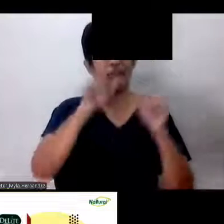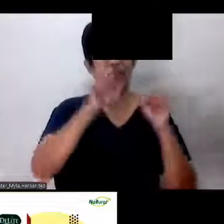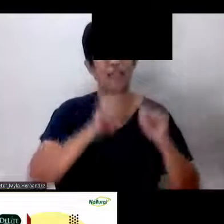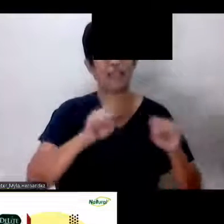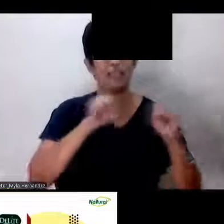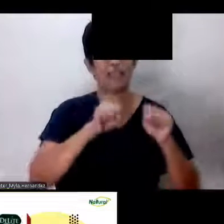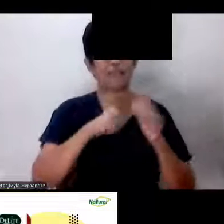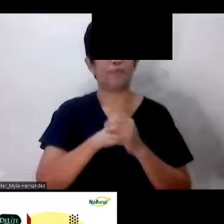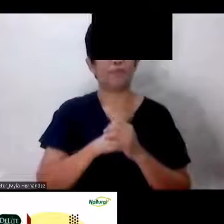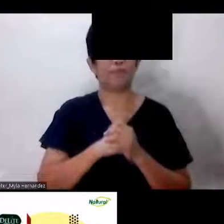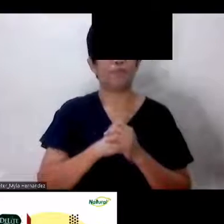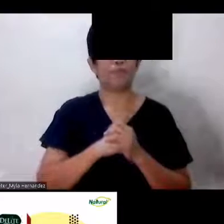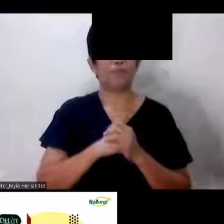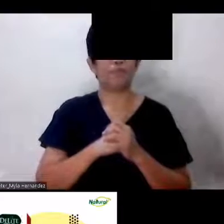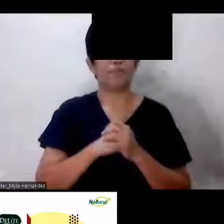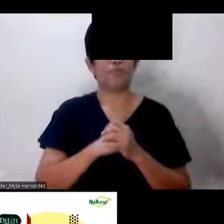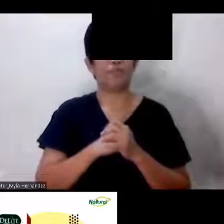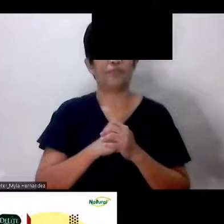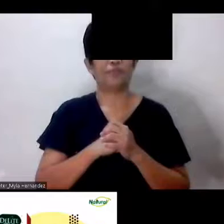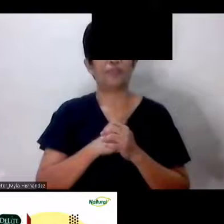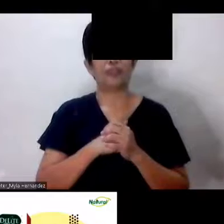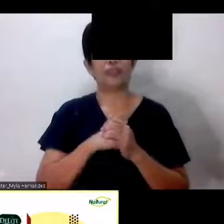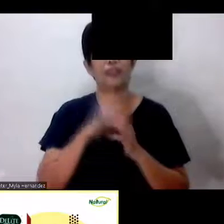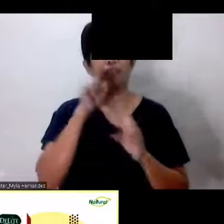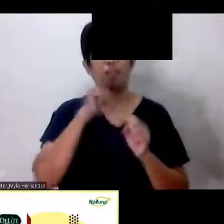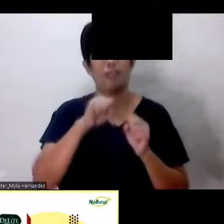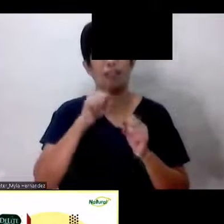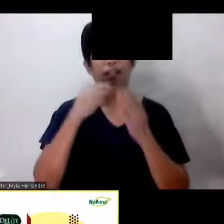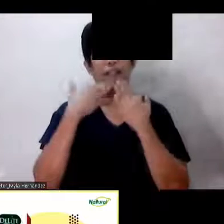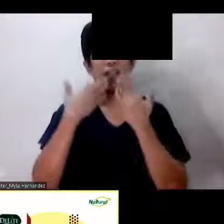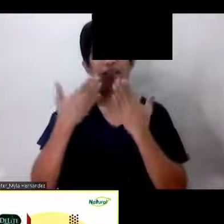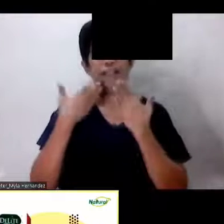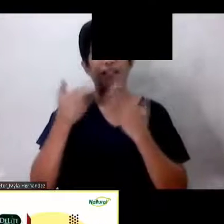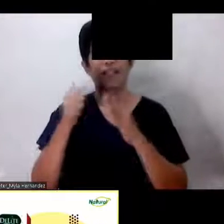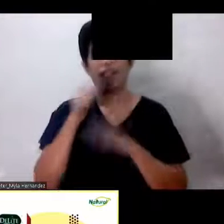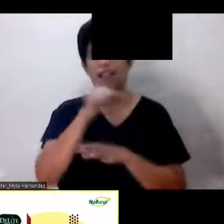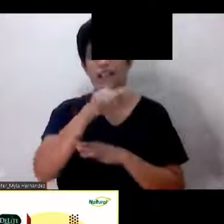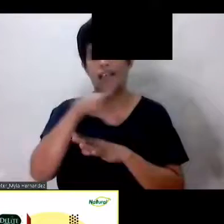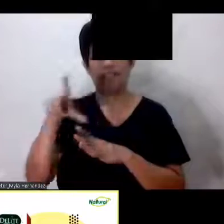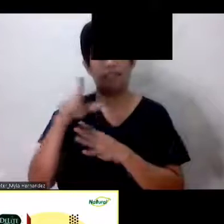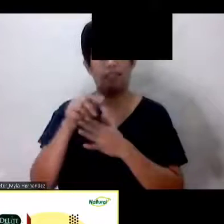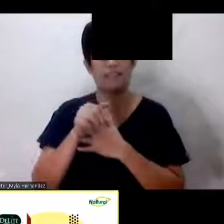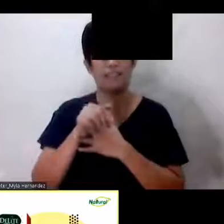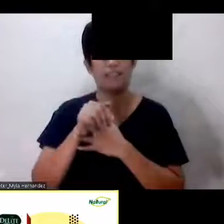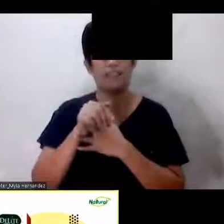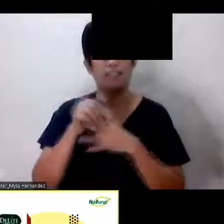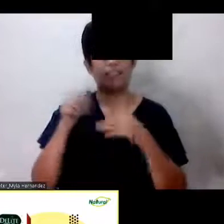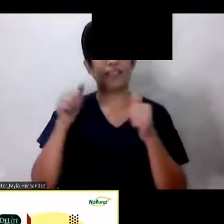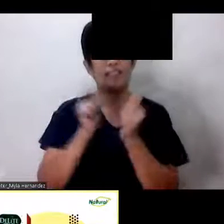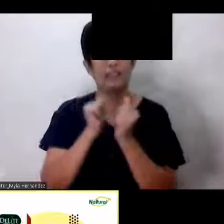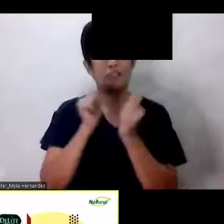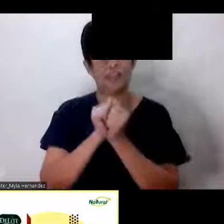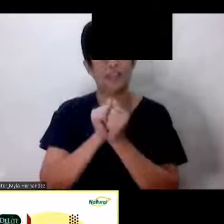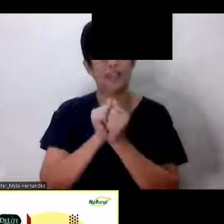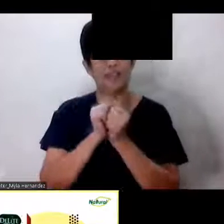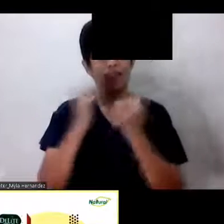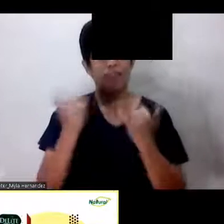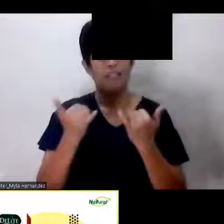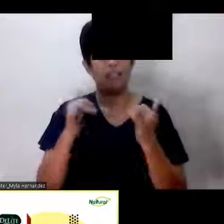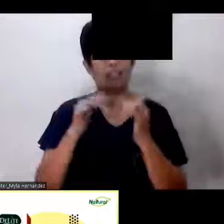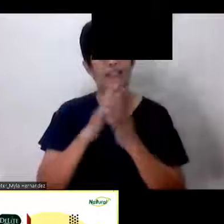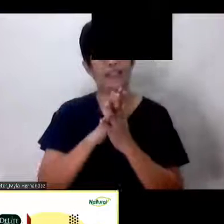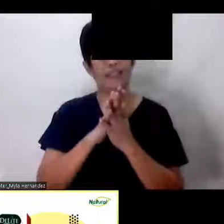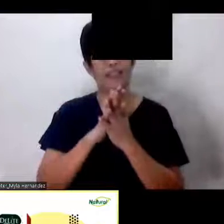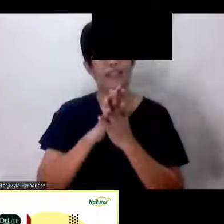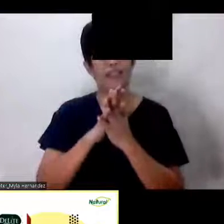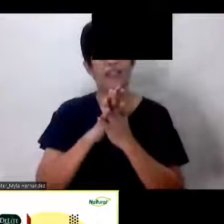Anyway Anyway Gusto kong Pasalamatan lahat Nagsama sa atin Ulit Ngayong linggo Thank you very much